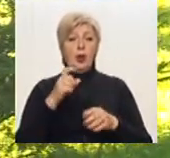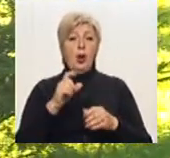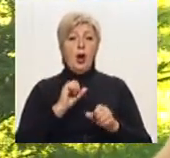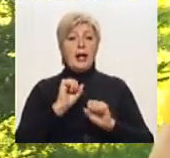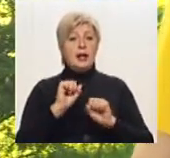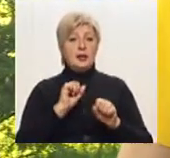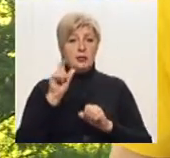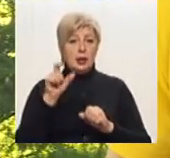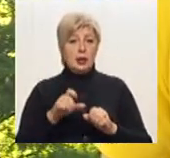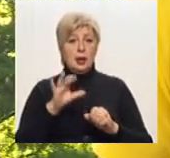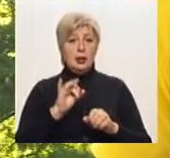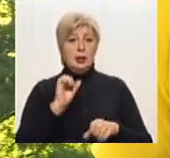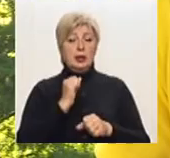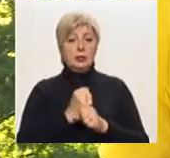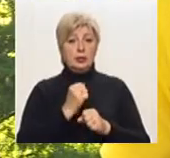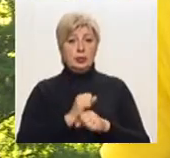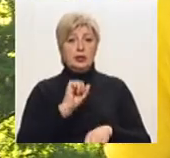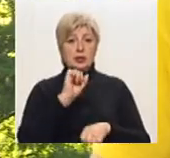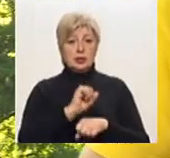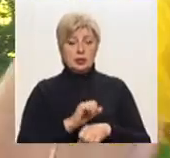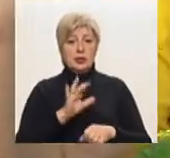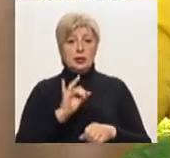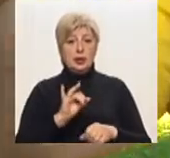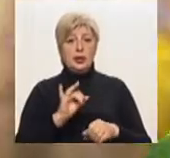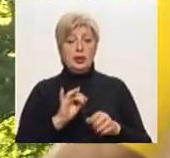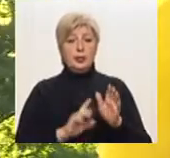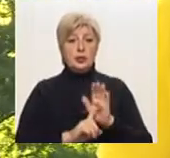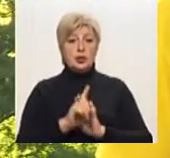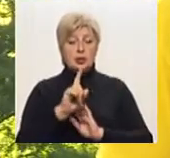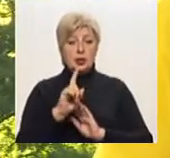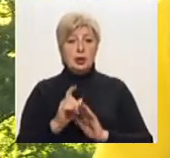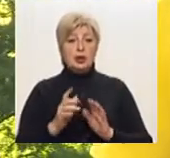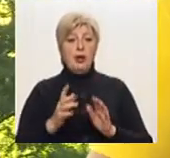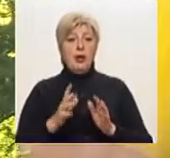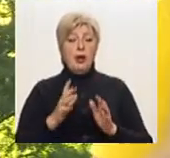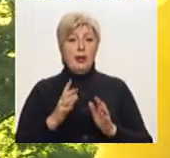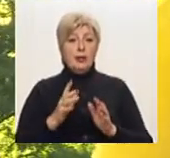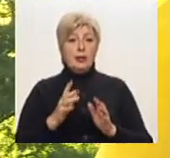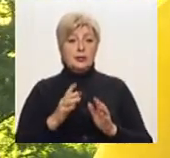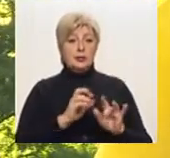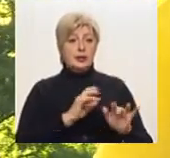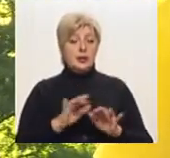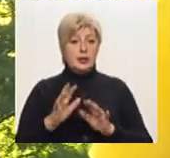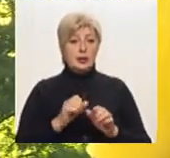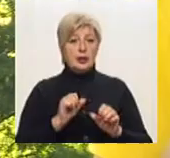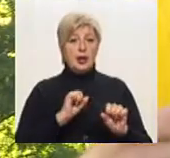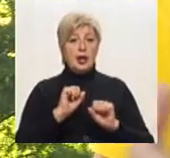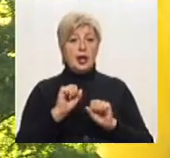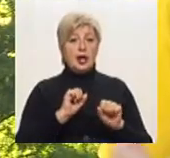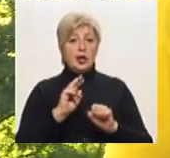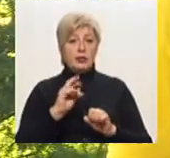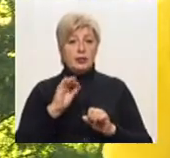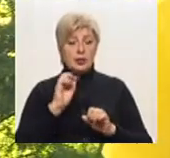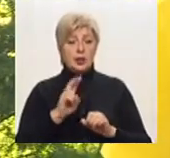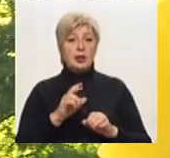робота ставок. Там вже дії починає включатися керівник. Кого він прийшли, це вже його справа. Але, як